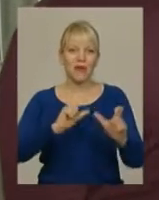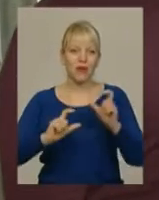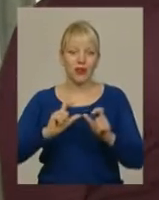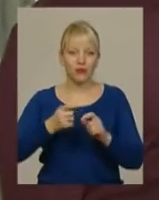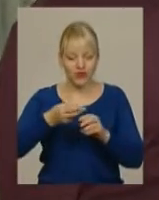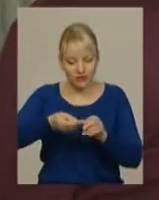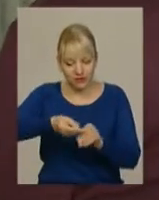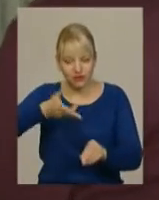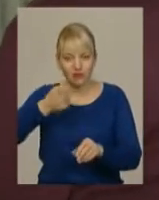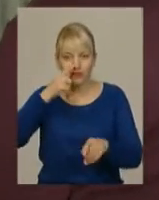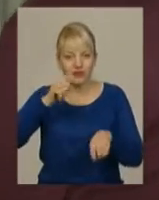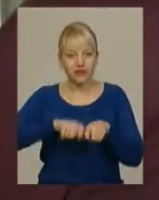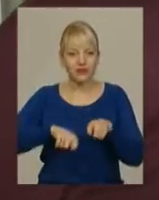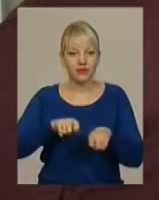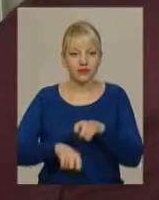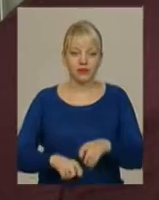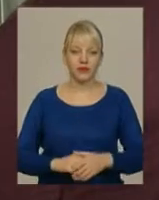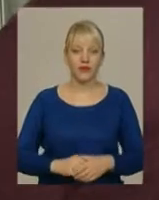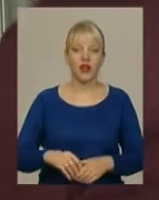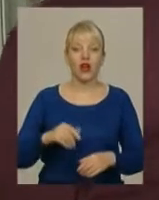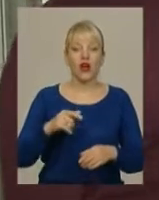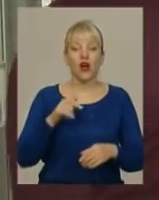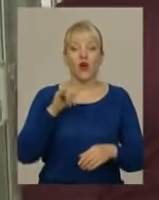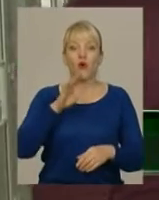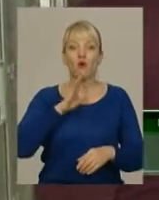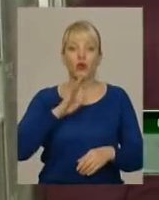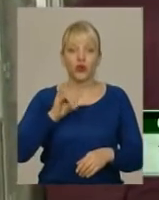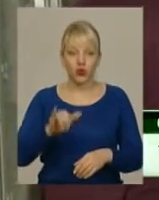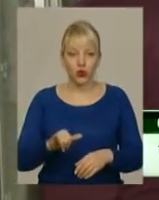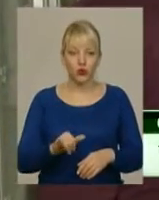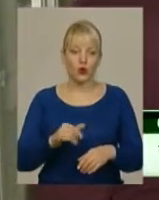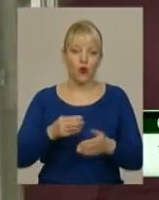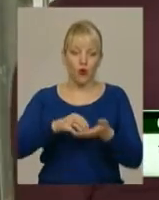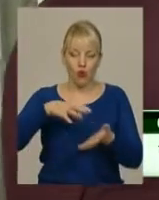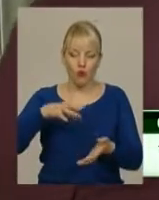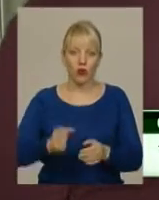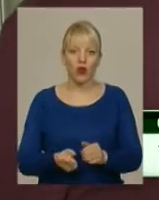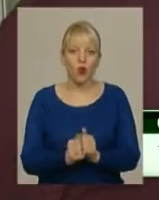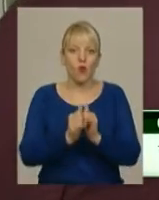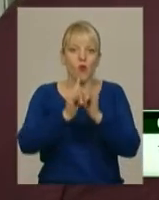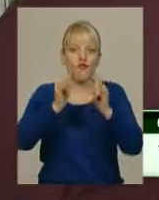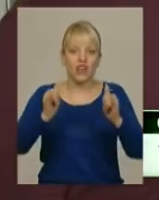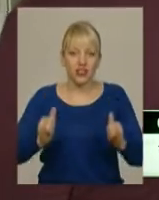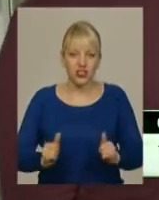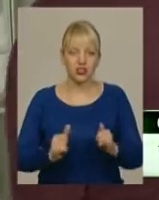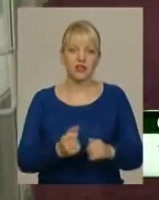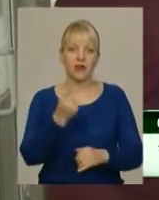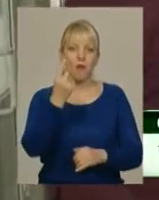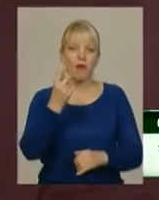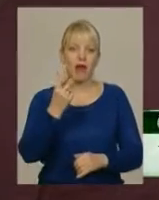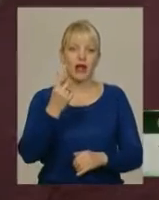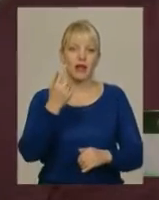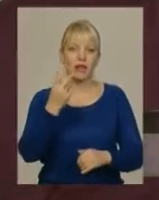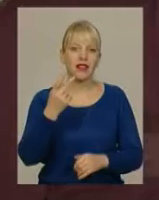все було нормально, до останнього МРТ. У нього опухоль ввеличилась в полтора разу, зараз вона 5 сантиметрів, вона почти як спичичний